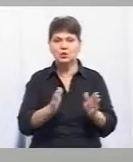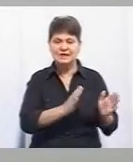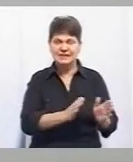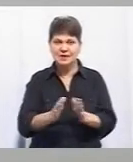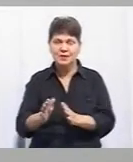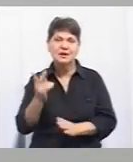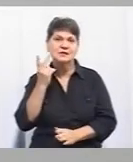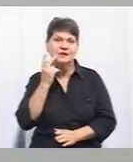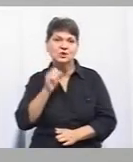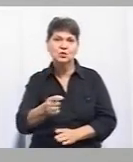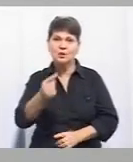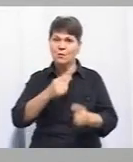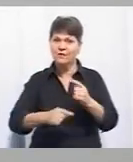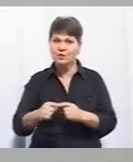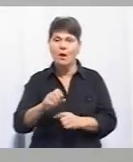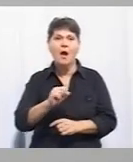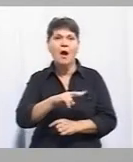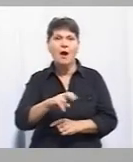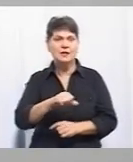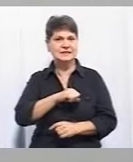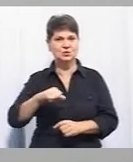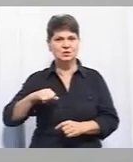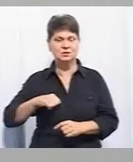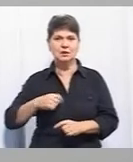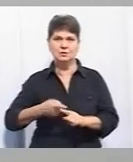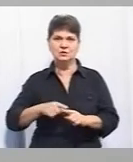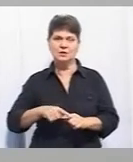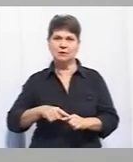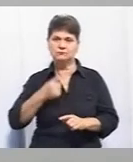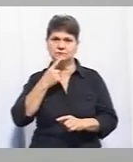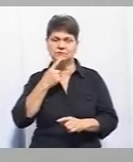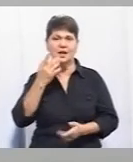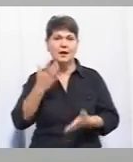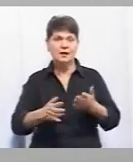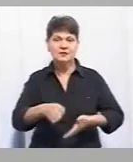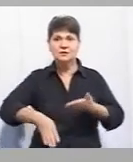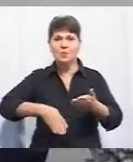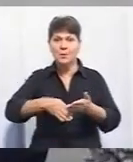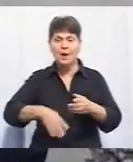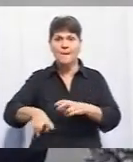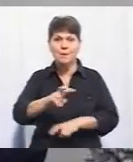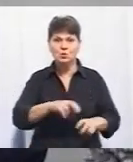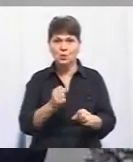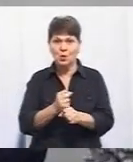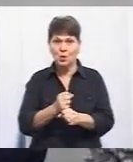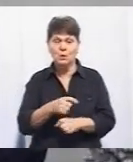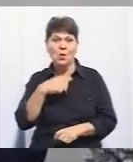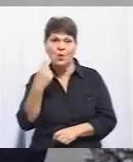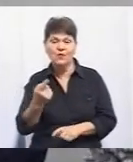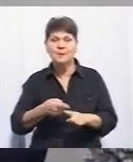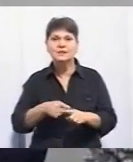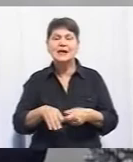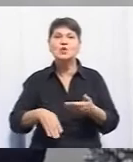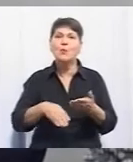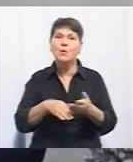якої ти можеш завжди повернутися. Але вони проходять весь цей шлях самостійно. Тобто, наприклад, якщо ми допомагаємо в пошуку роботи, і говоримо, це допомога в пошуку